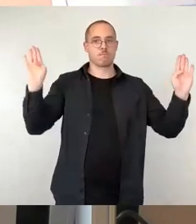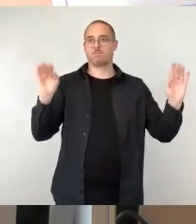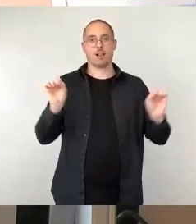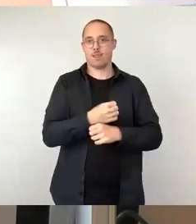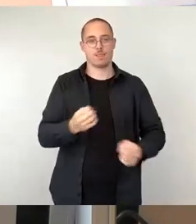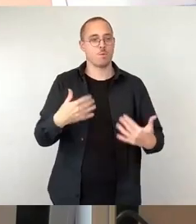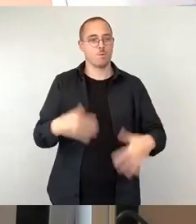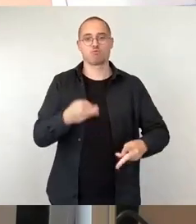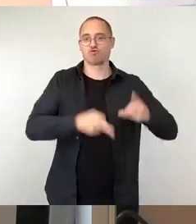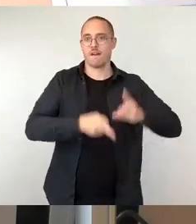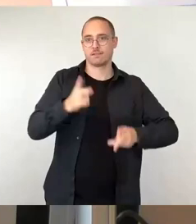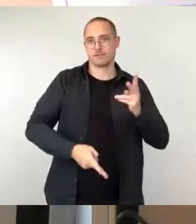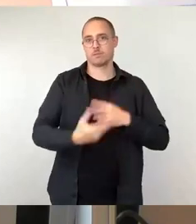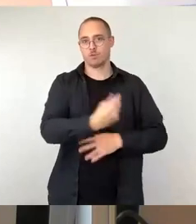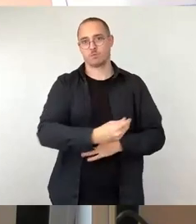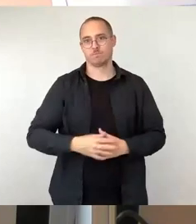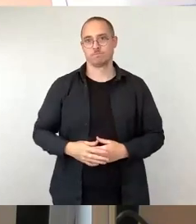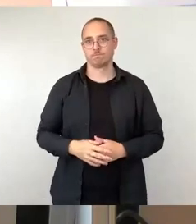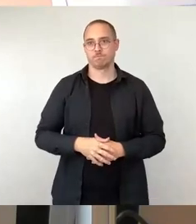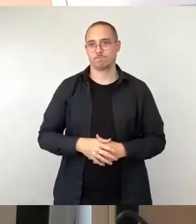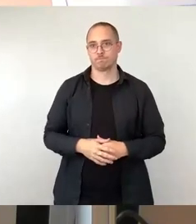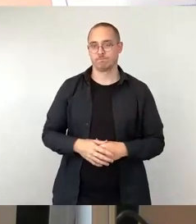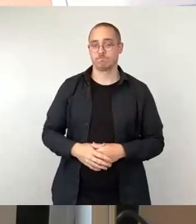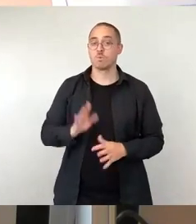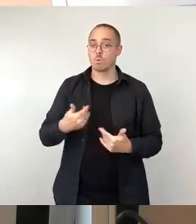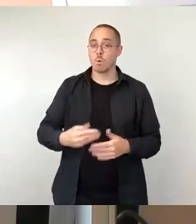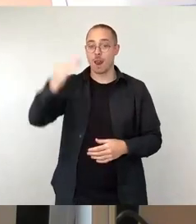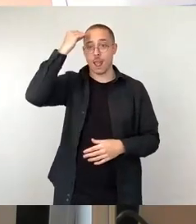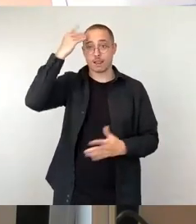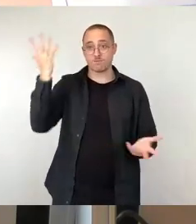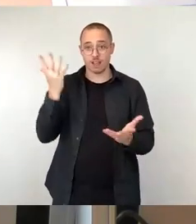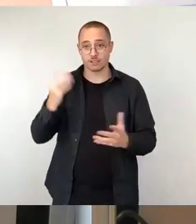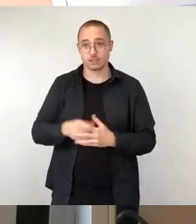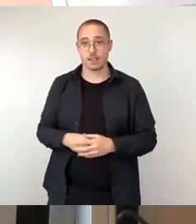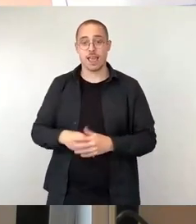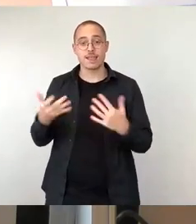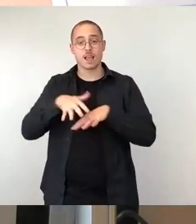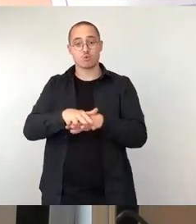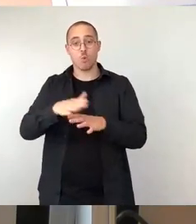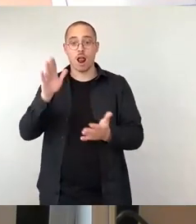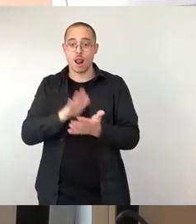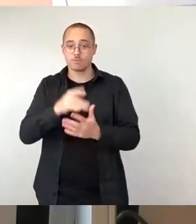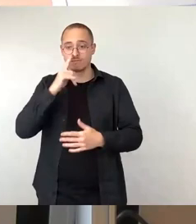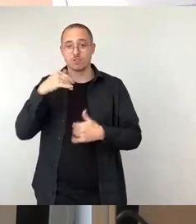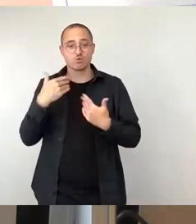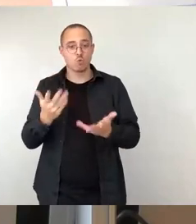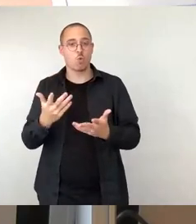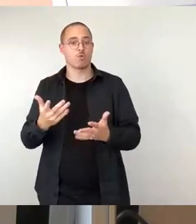Integration kann nur gelingen, wenn sie maßvoll und selbstverständlich nach dem Prinzip des Förderns und Förderns